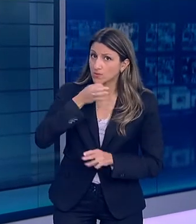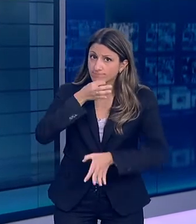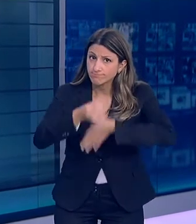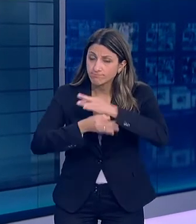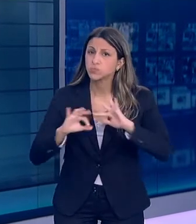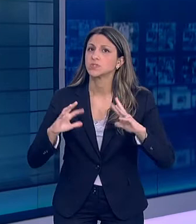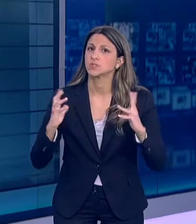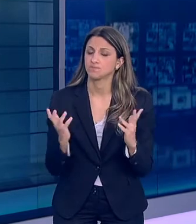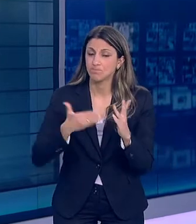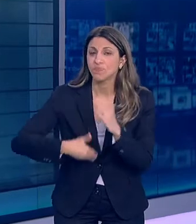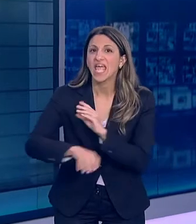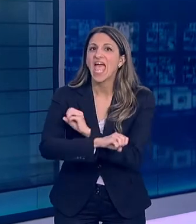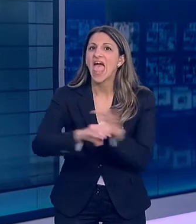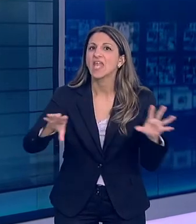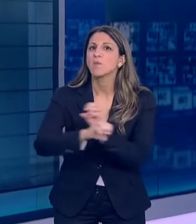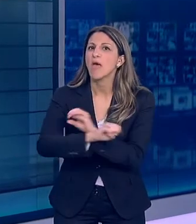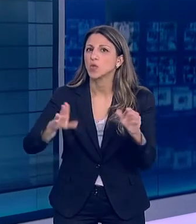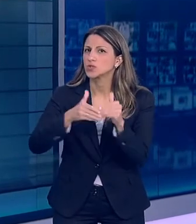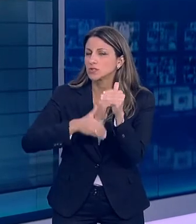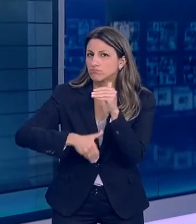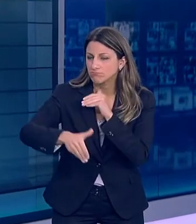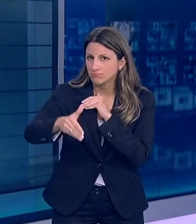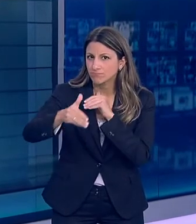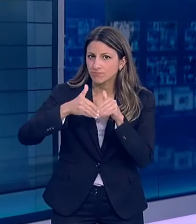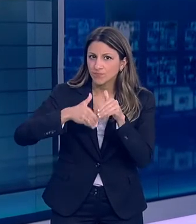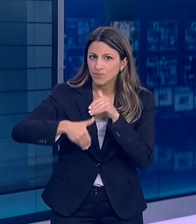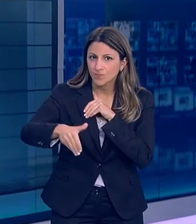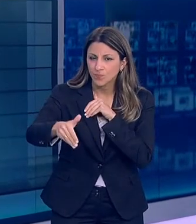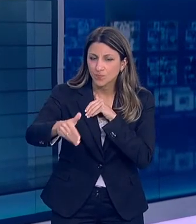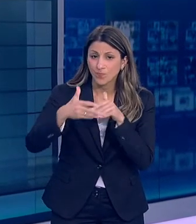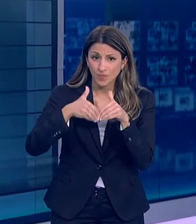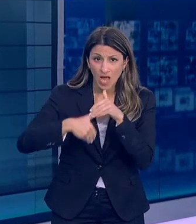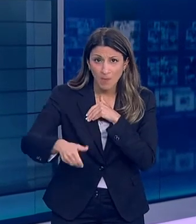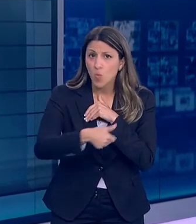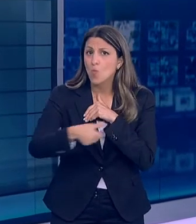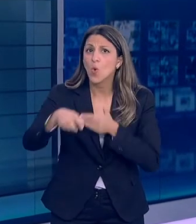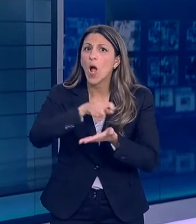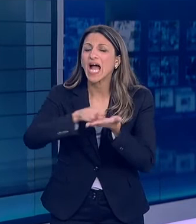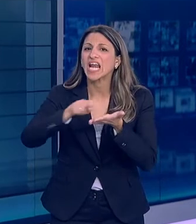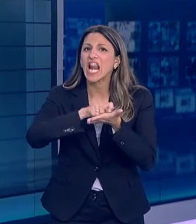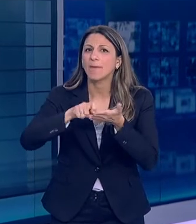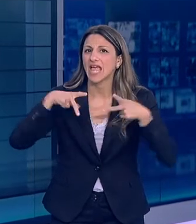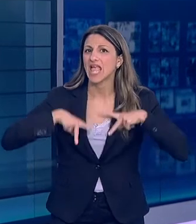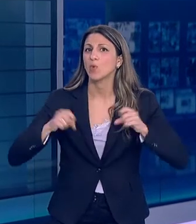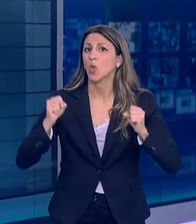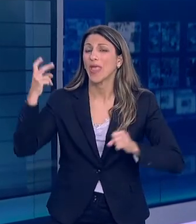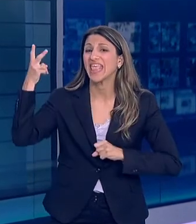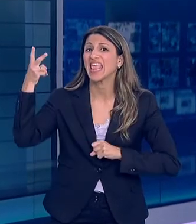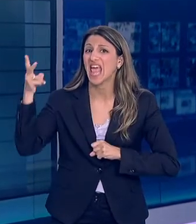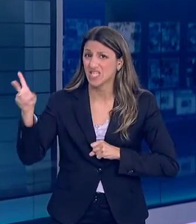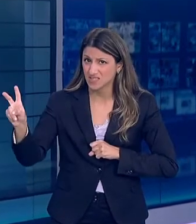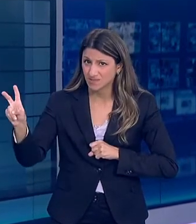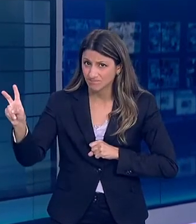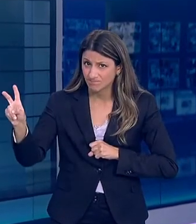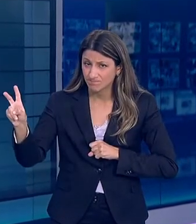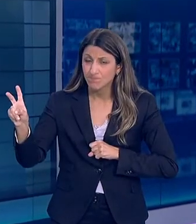σας γνωστοποιήσουμε ότι η ενημέρωση για την εξέλιξη του ΖΝΟΣΟΣΟΥ θα γίνεται πλέον με γραπτή ανακοίνωση από το Υπουργείο Υγείας και θα